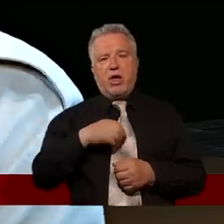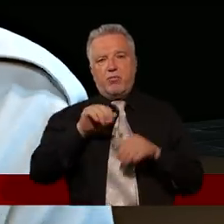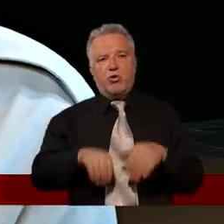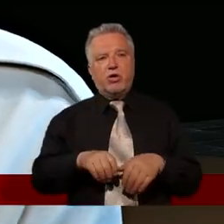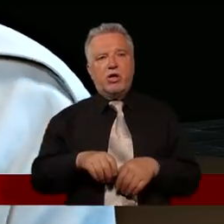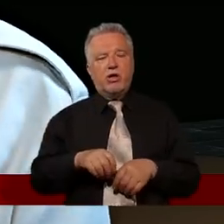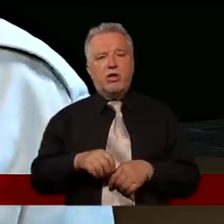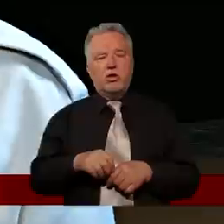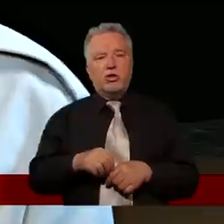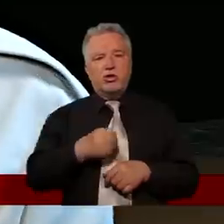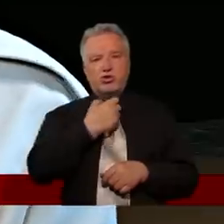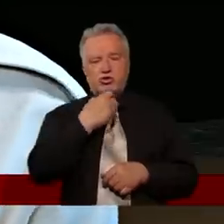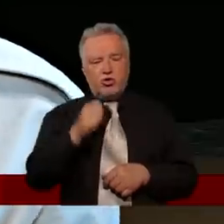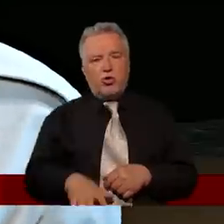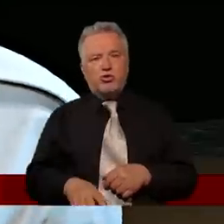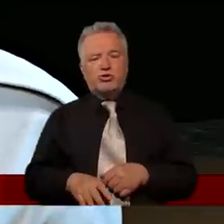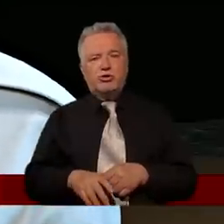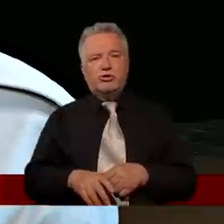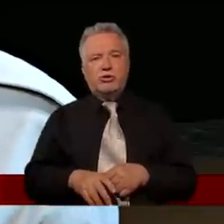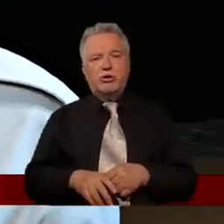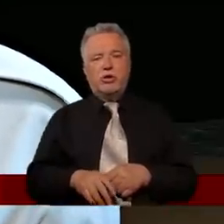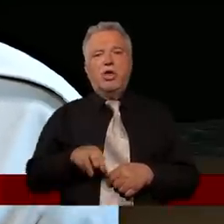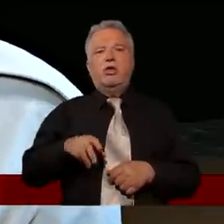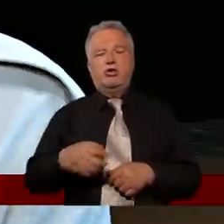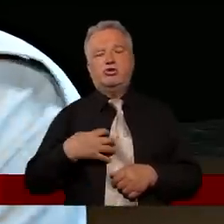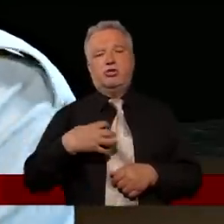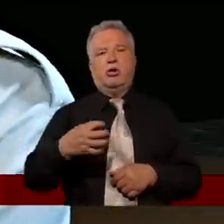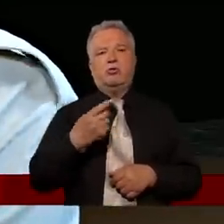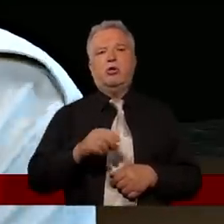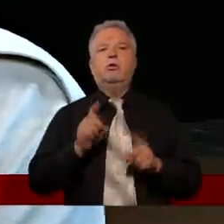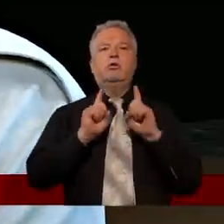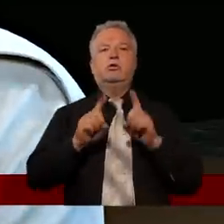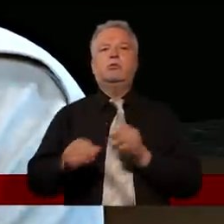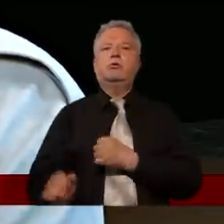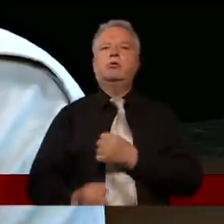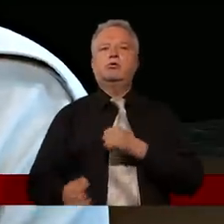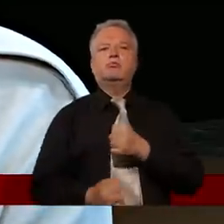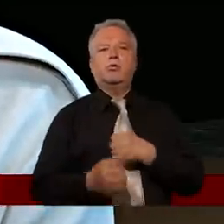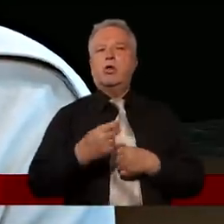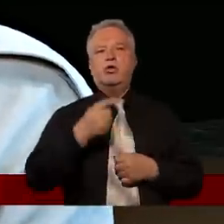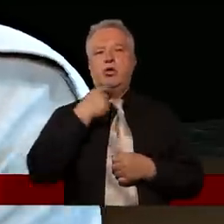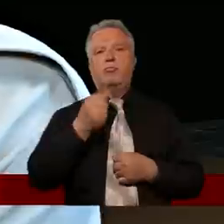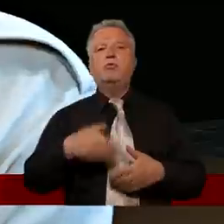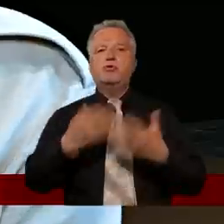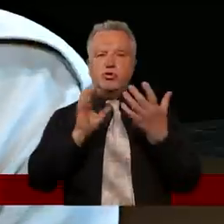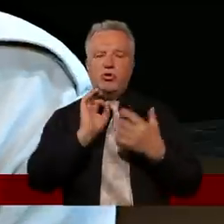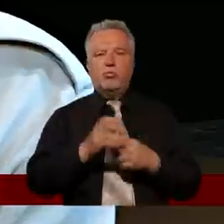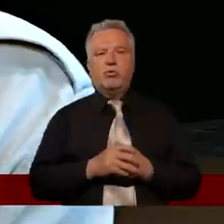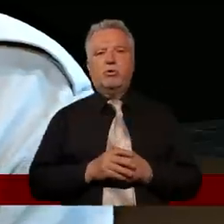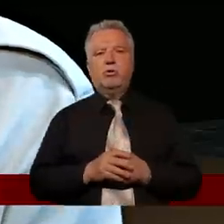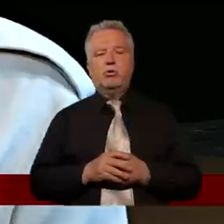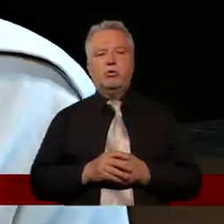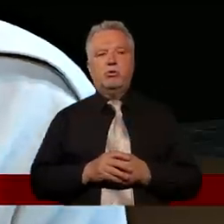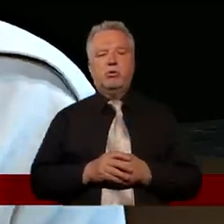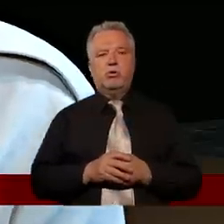dyrektorze. Idzie dyrektor z głową uniesioną do góry, prawda, nie zauważa sprzątaczki, nie powie nawet dzień dobry, bo ta osoba jest niegodna.